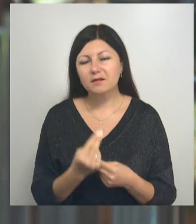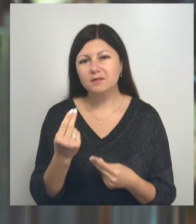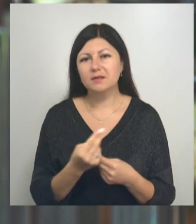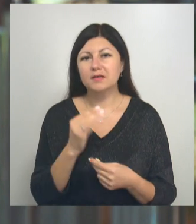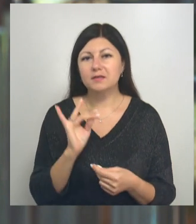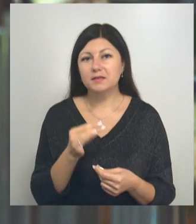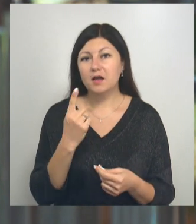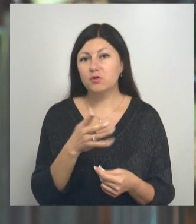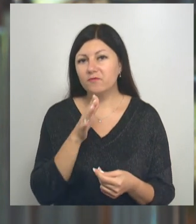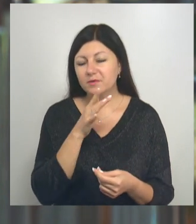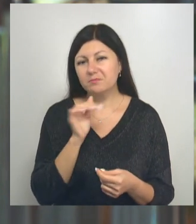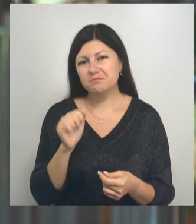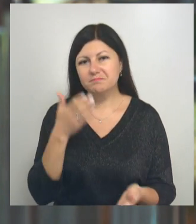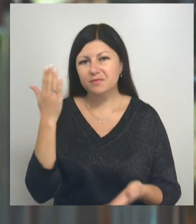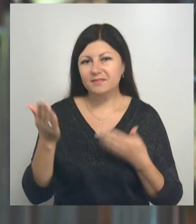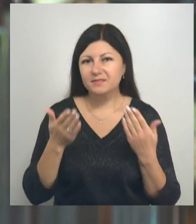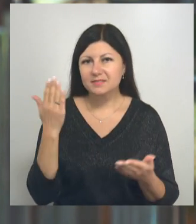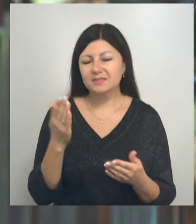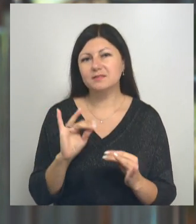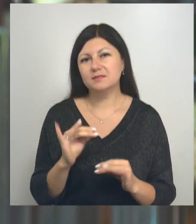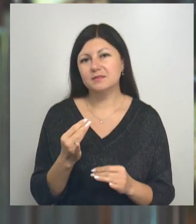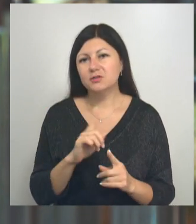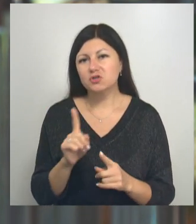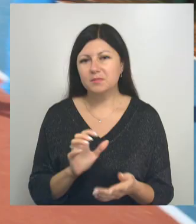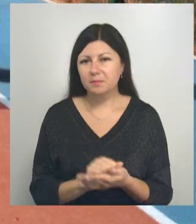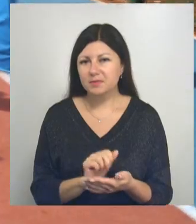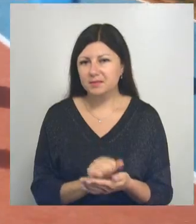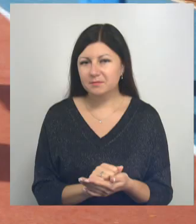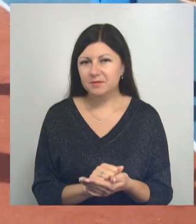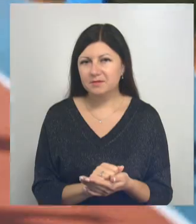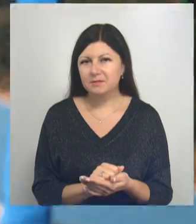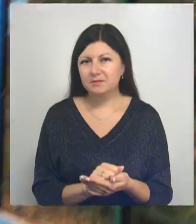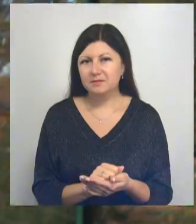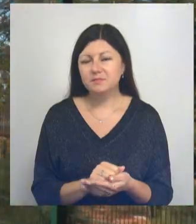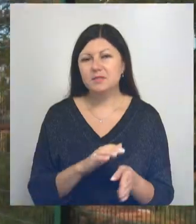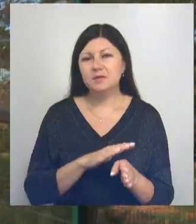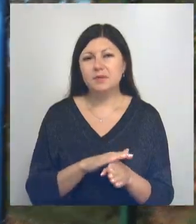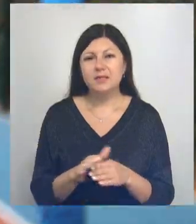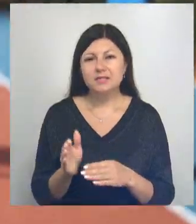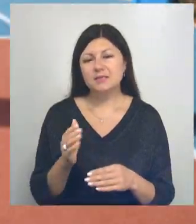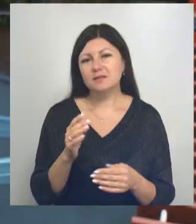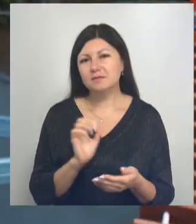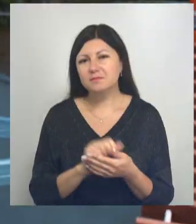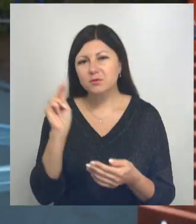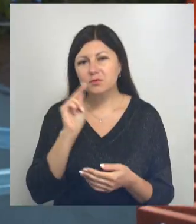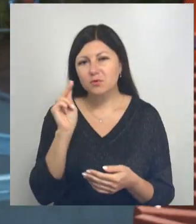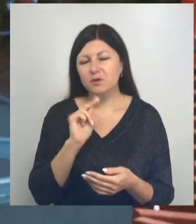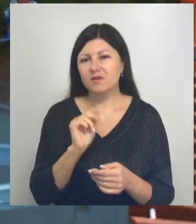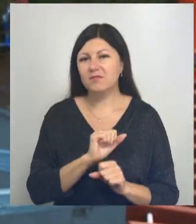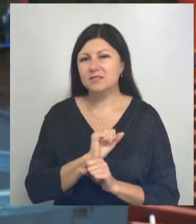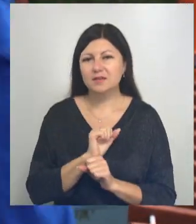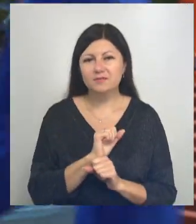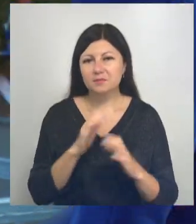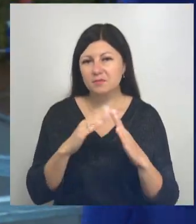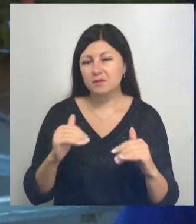одновременно можешь повеселиться и чем-то позаниматься. Полноценные уроки в оздоровительном лагере. Сколько